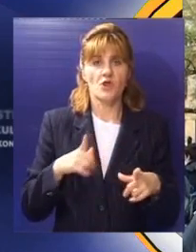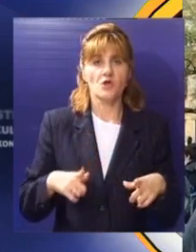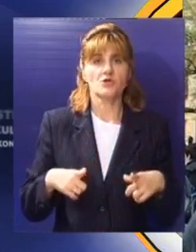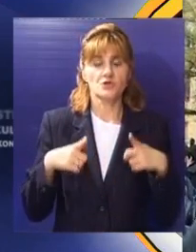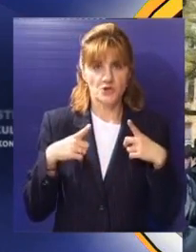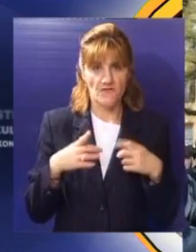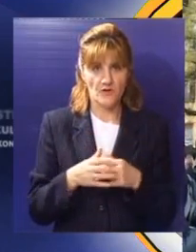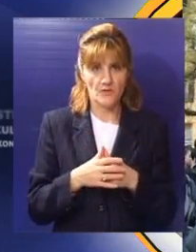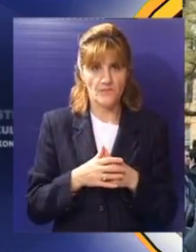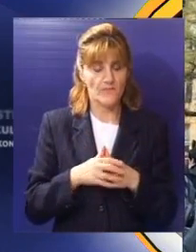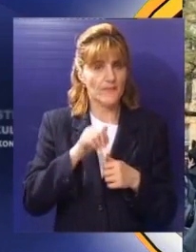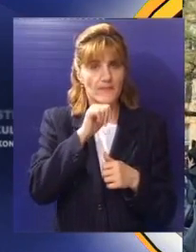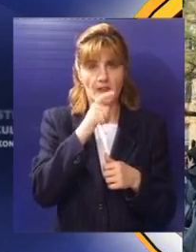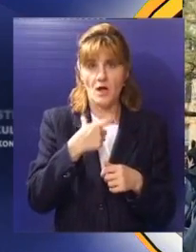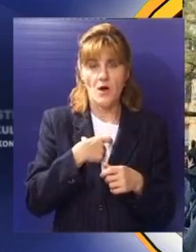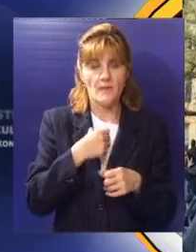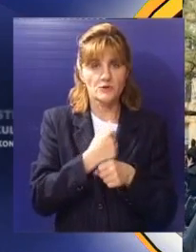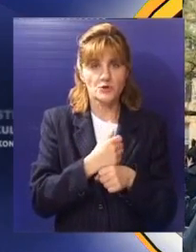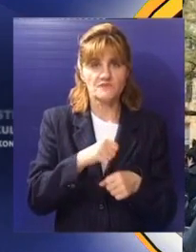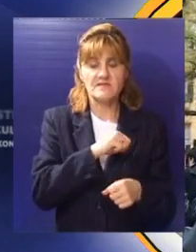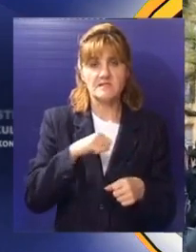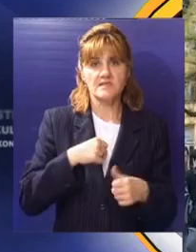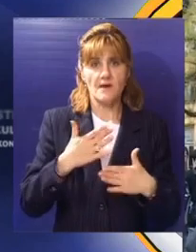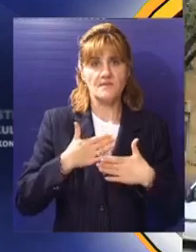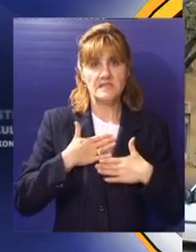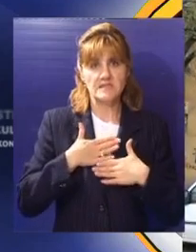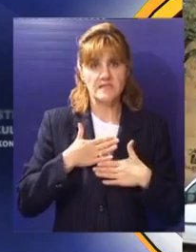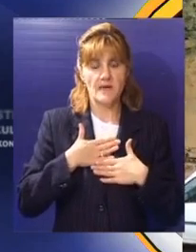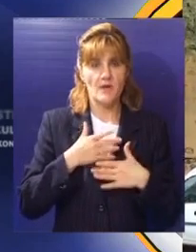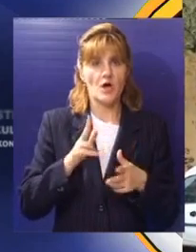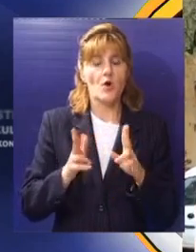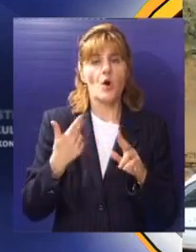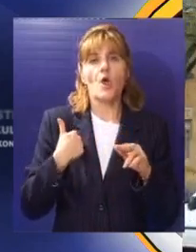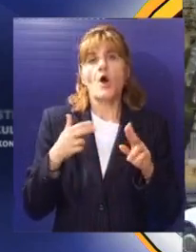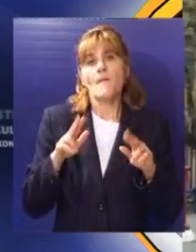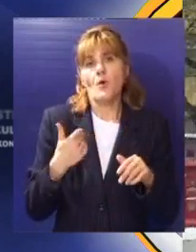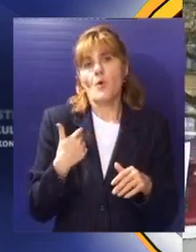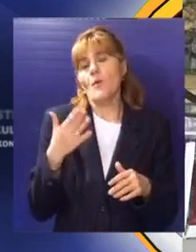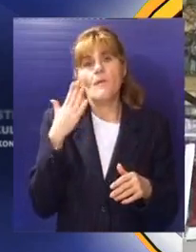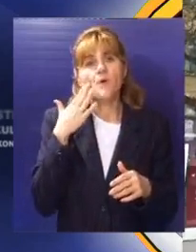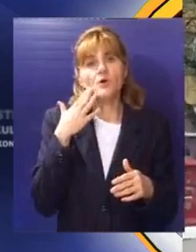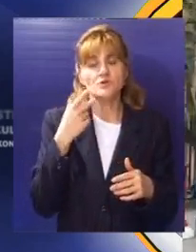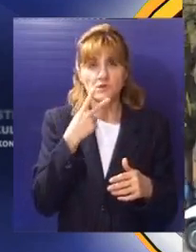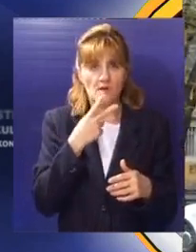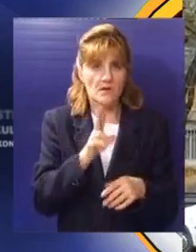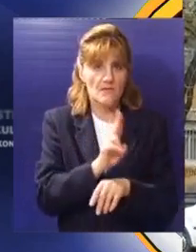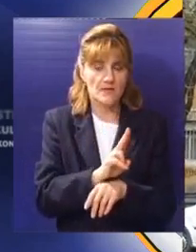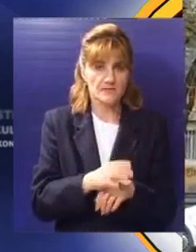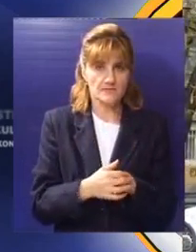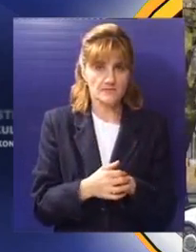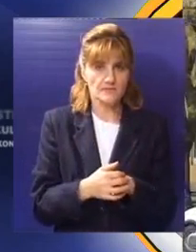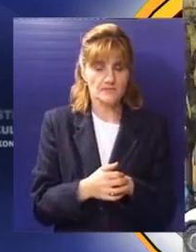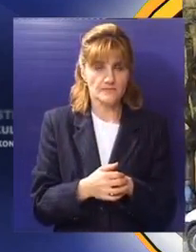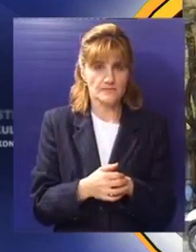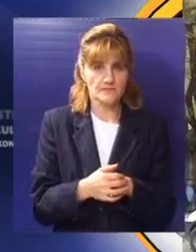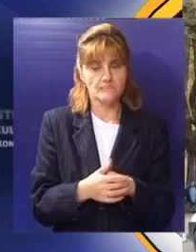život u svakom slučaju. Nikoga bolje ne može sačuvati nego vi sami sebi. Koliko mogu poštujem, ja od prilike poštujem. Od